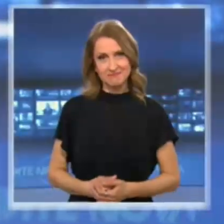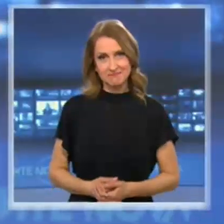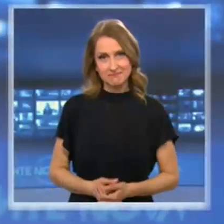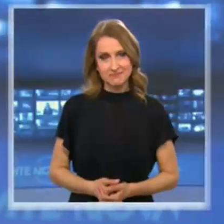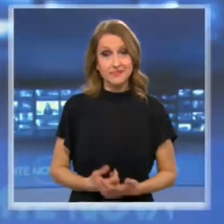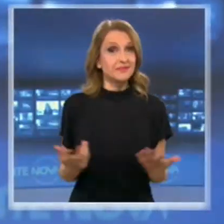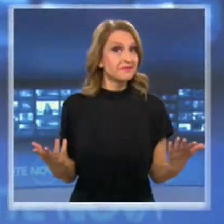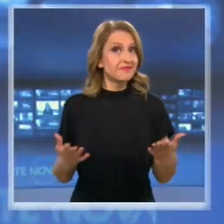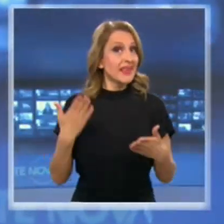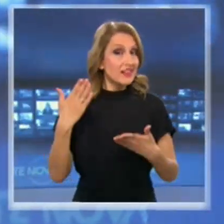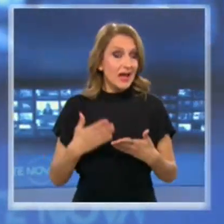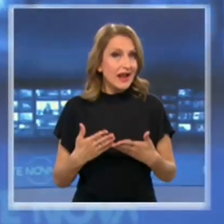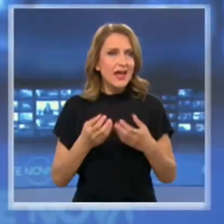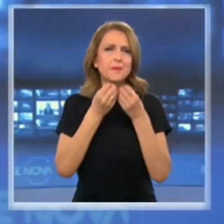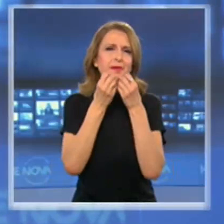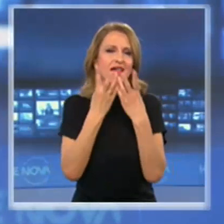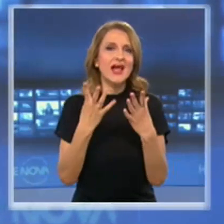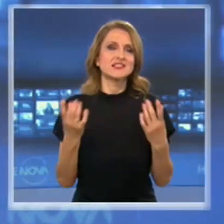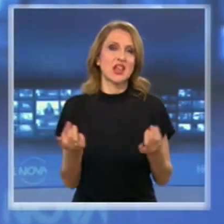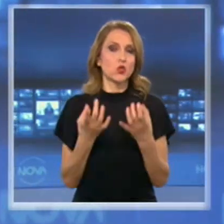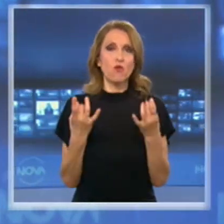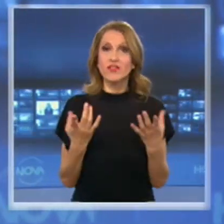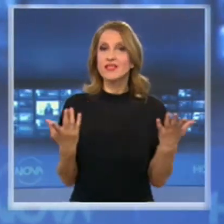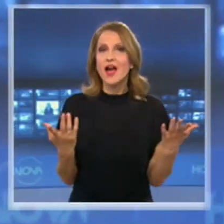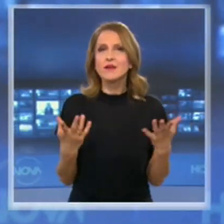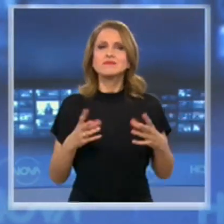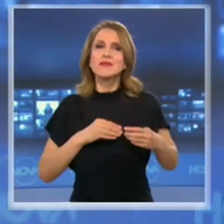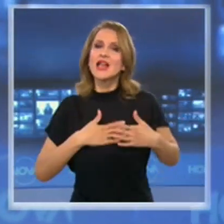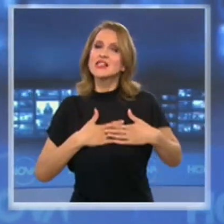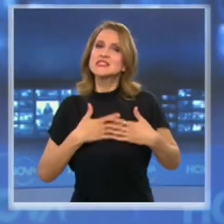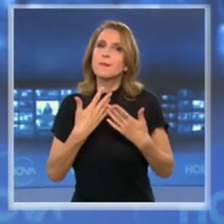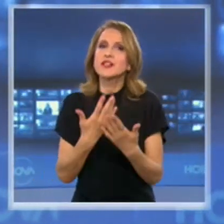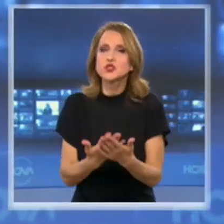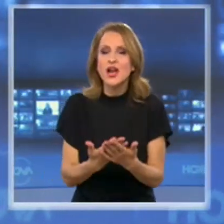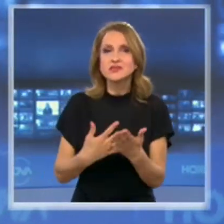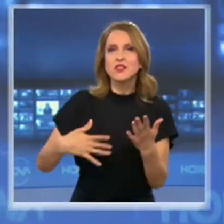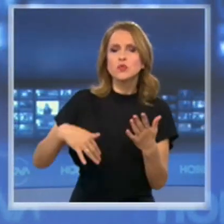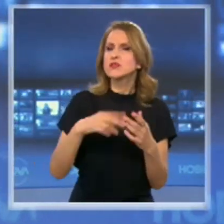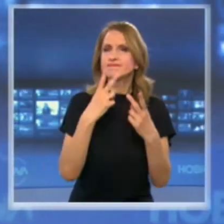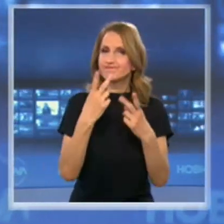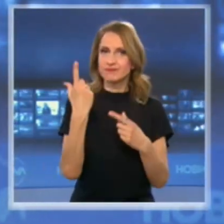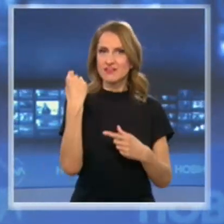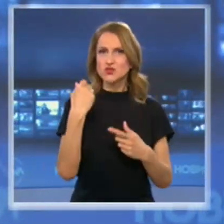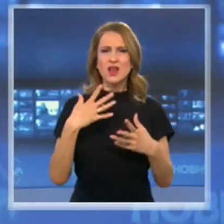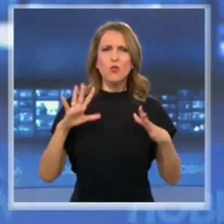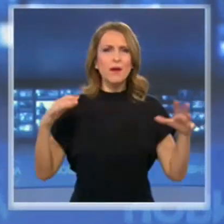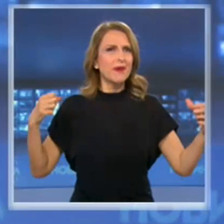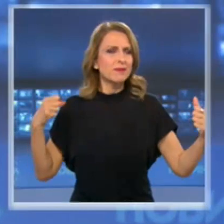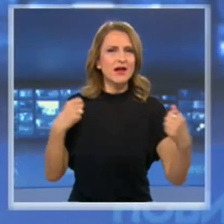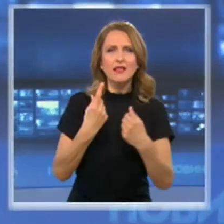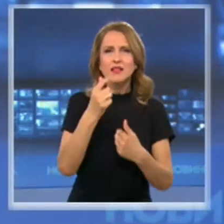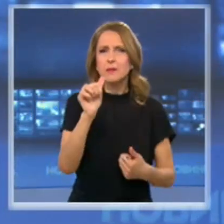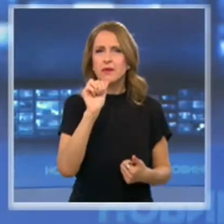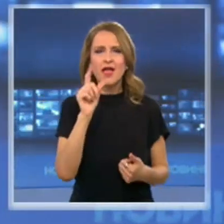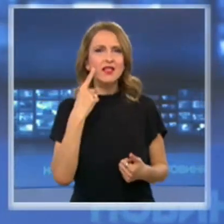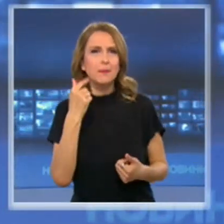И за финал, прекрасна новина. Вълна от съпричастност след репортаж на нова. Зрелищната катастрофа в Пловдив, при която пиян младеж